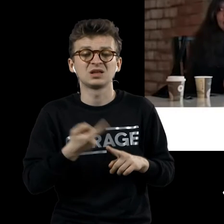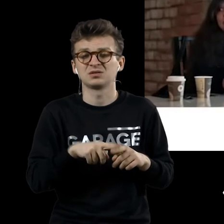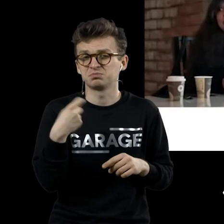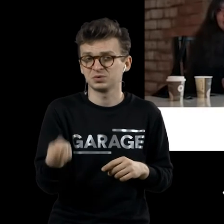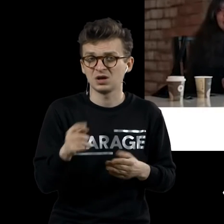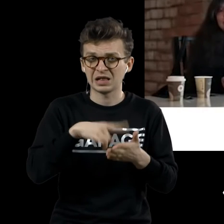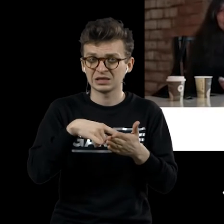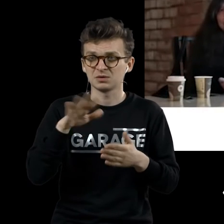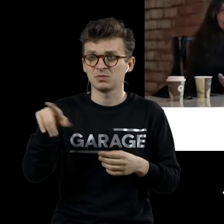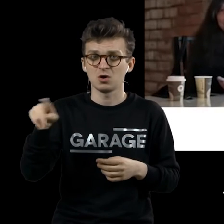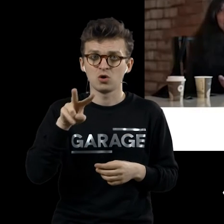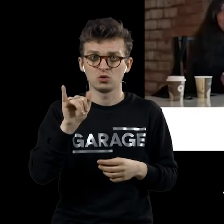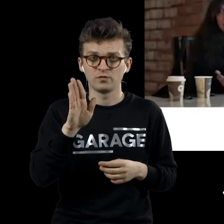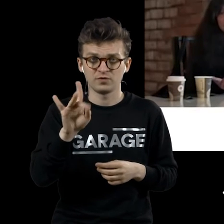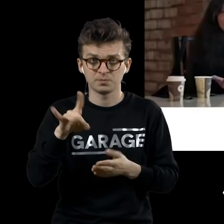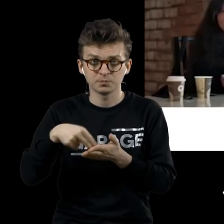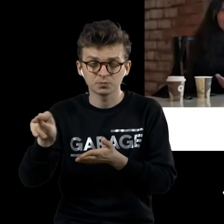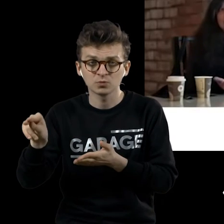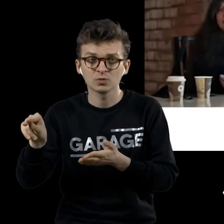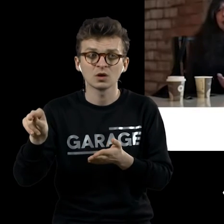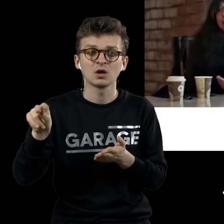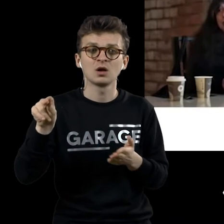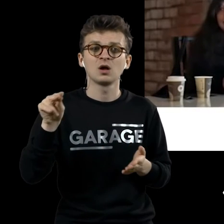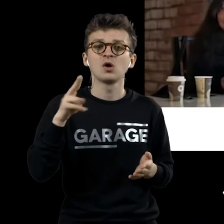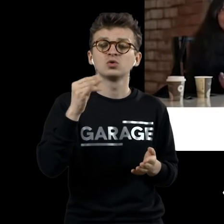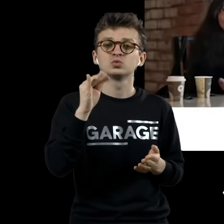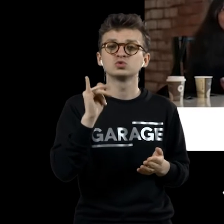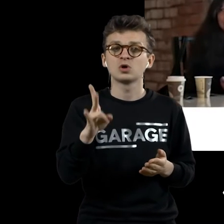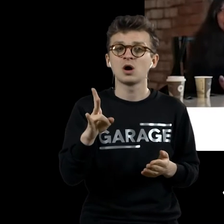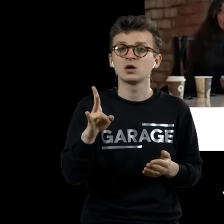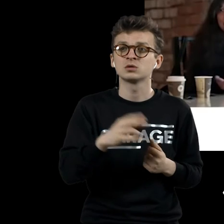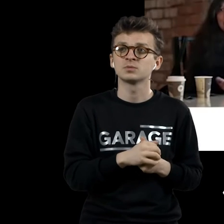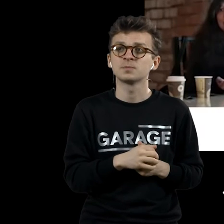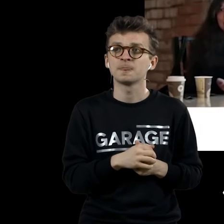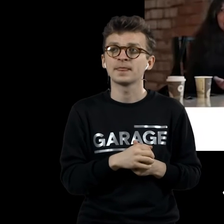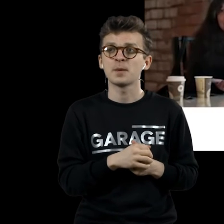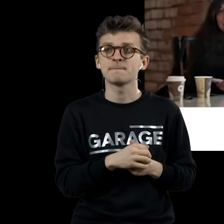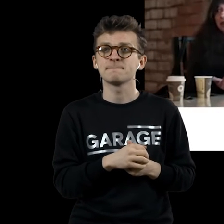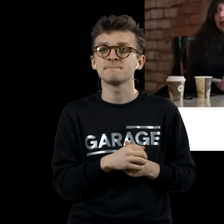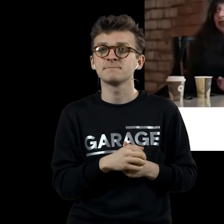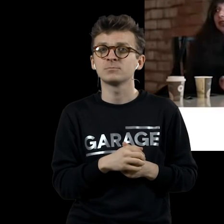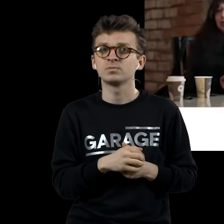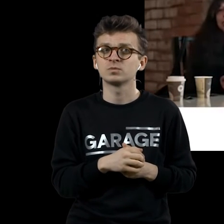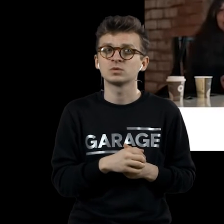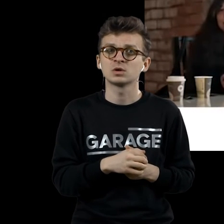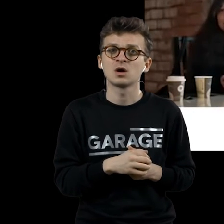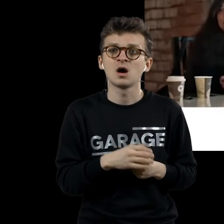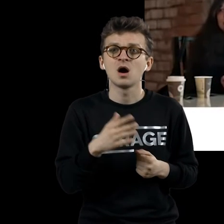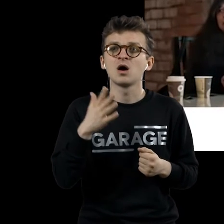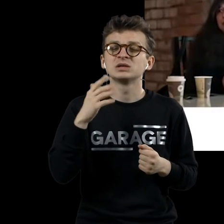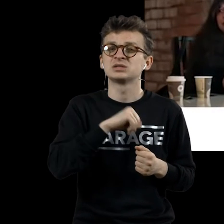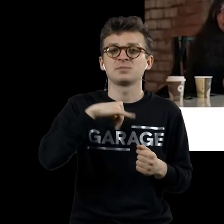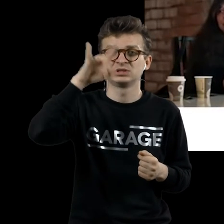Лувра, которую Дюшан, «Монолиза» в тот момент уже наверняка являлась тем, чем она является сегодня самым